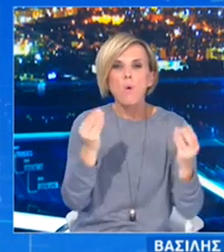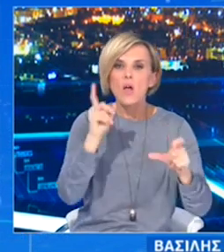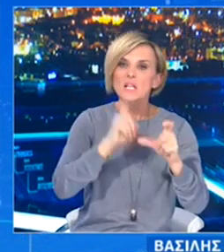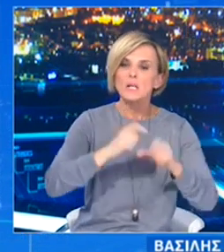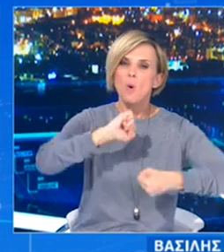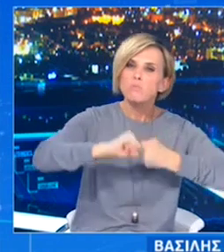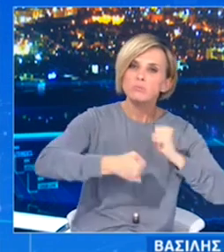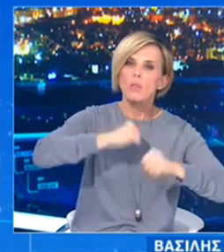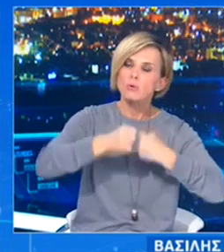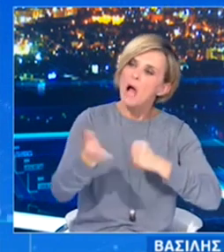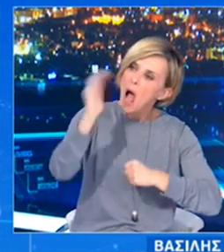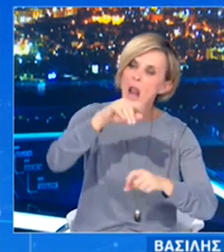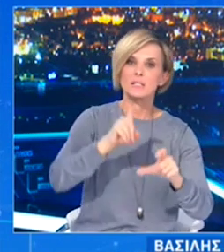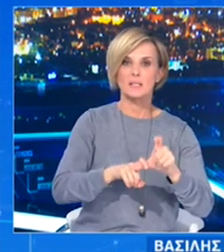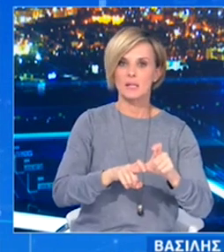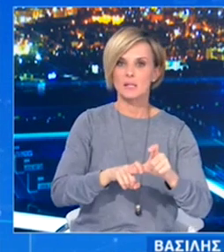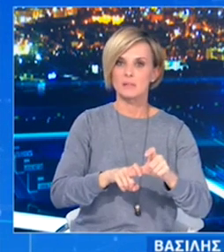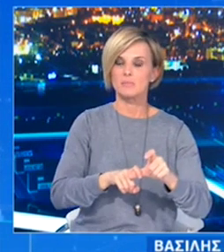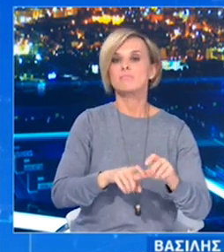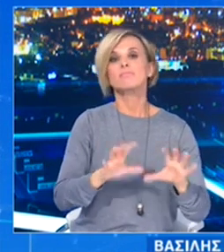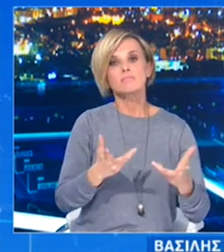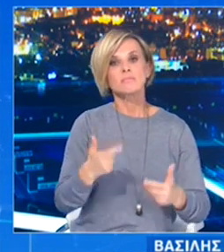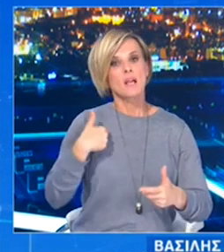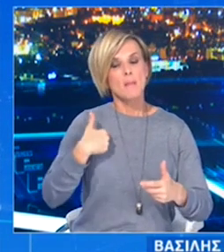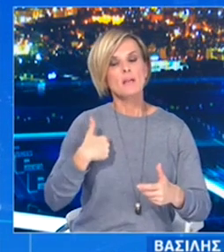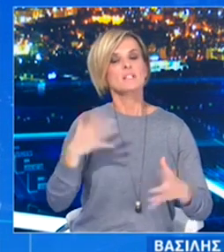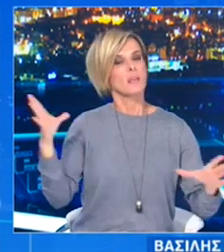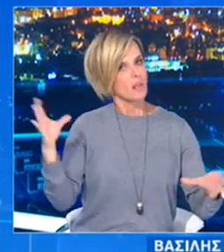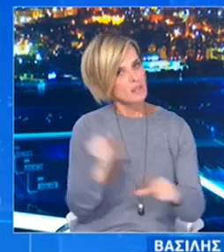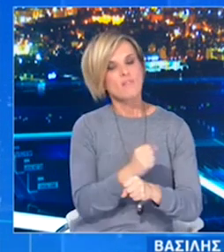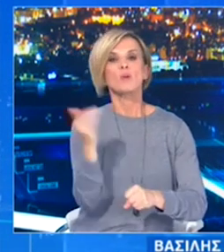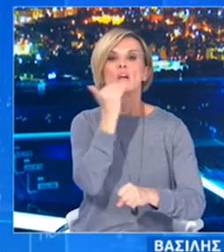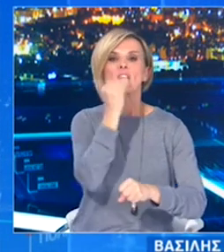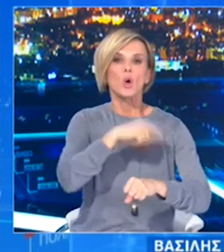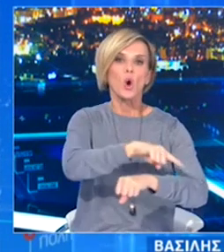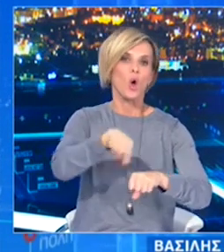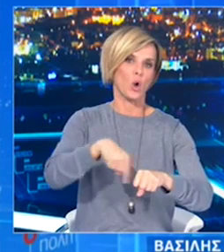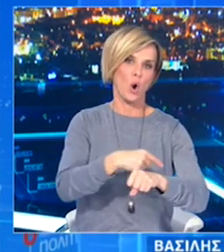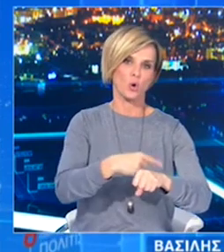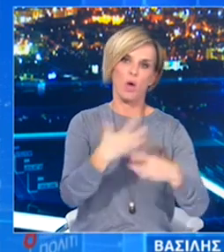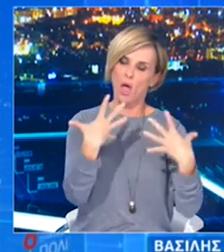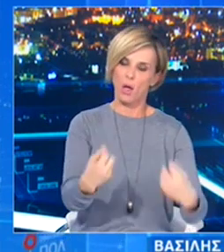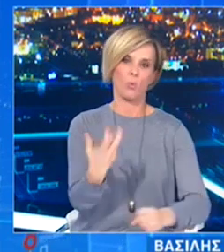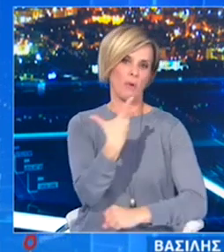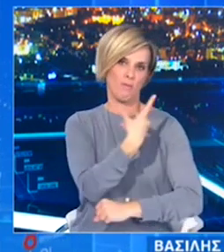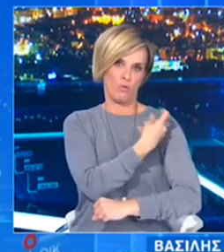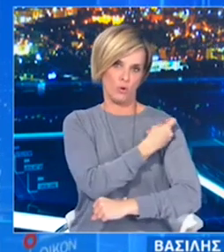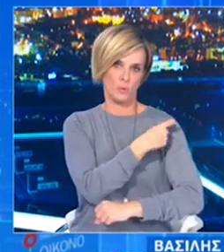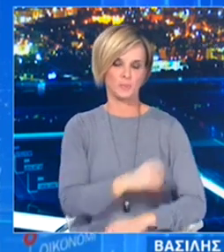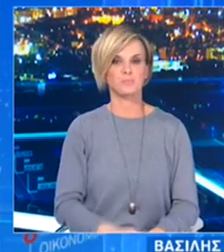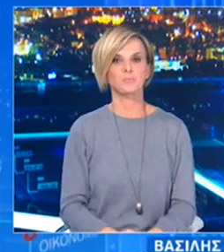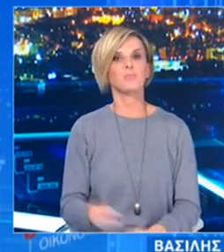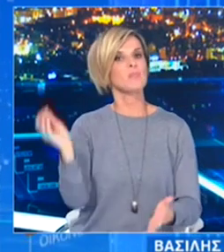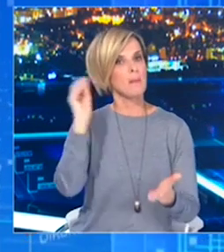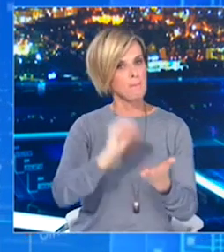της γρήπης ήταν η τέτοια που καταφέραμε και έχουμε αυτούς τους χρόνους τους οποίους βλέπουμε. Επόμενη ενημέρωση από το